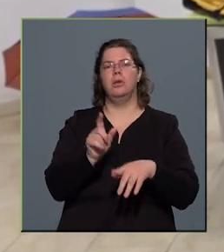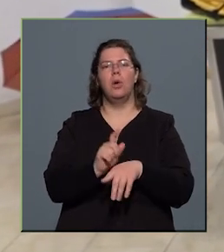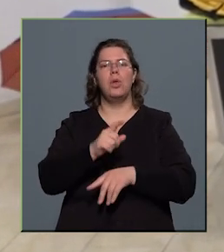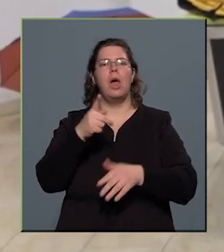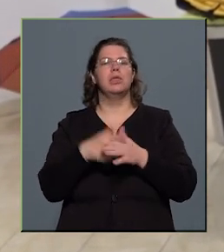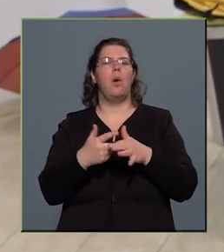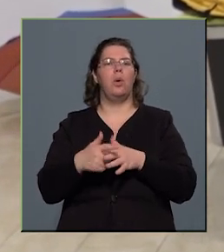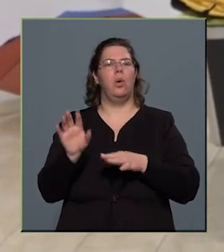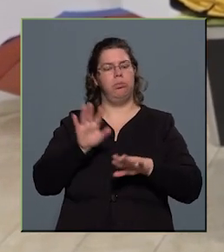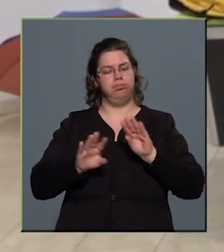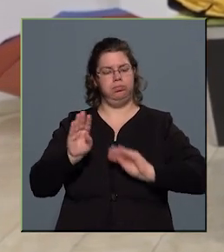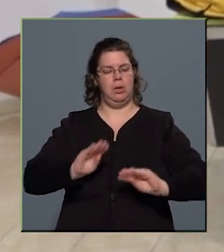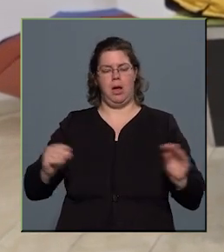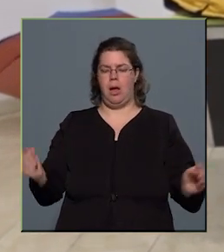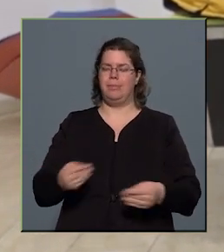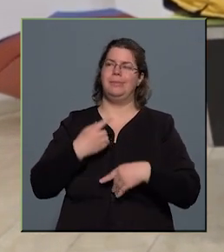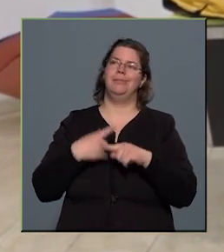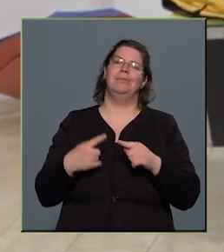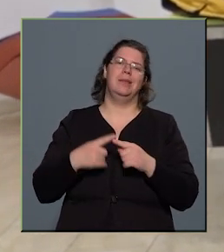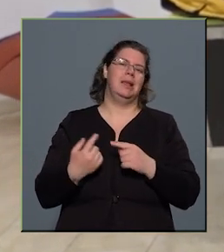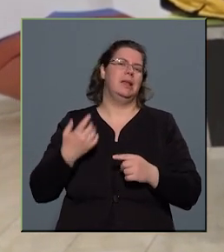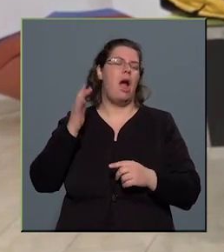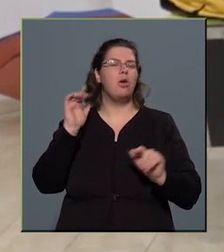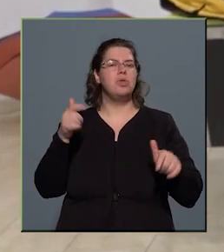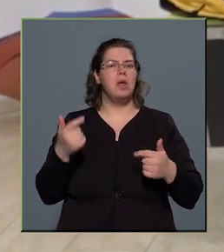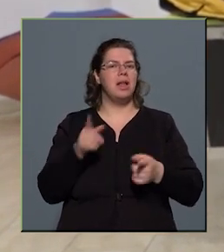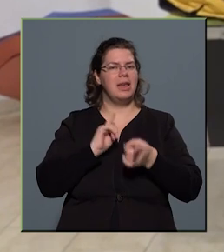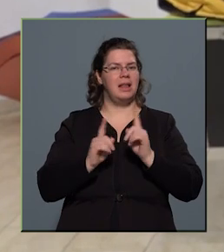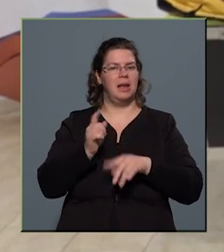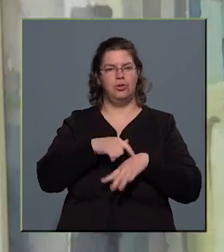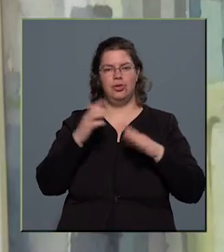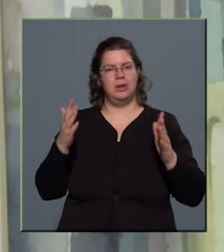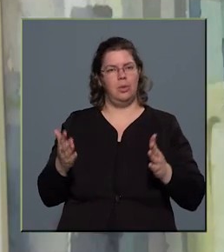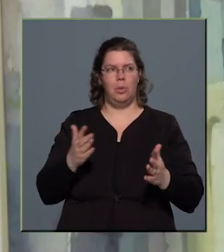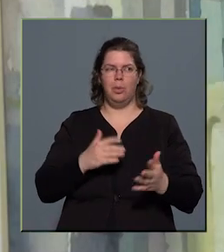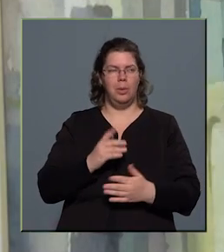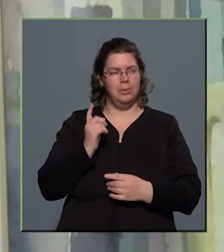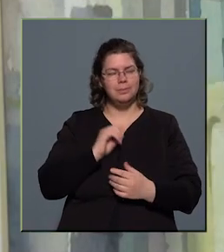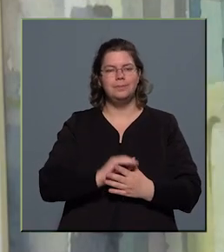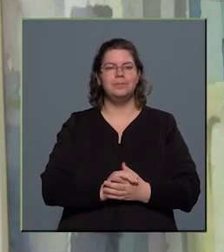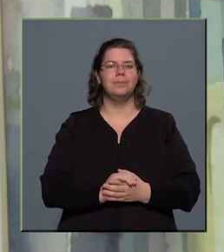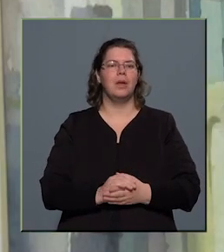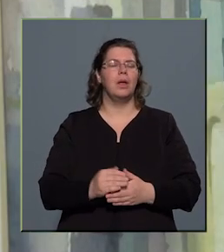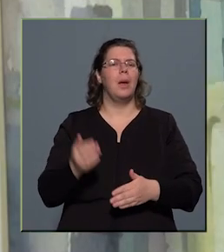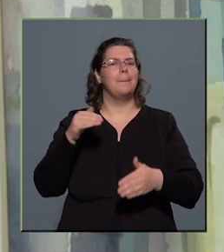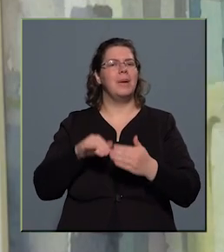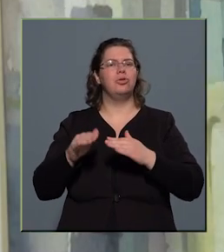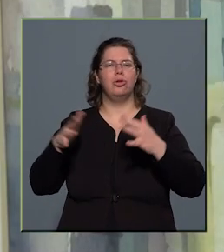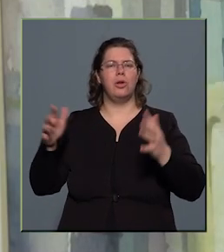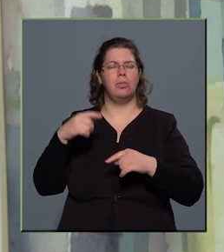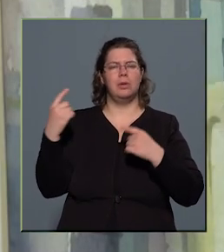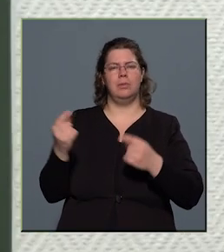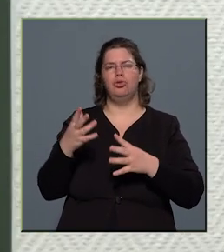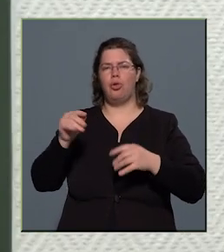idéz föl, ami egy kicsit a gondtalan játékos időt idézi. A belső, nagyobb teremben a rengeteg szín és a